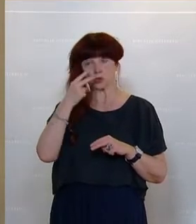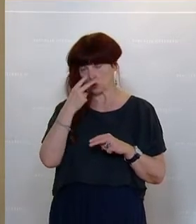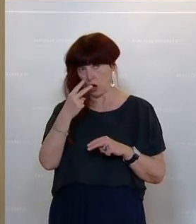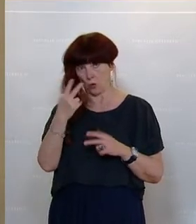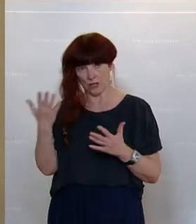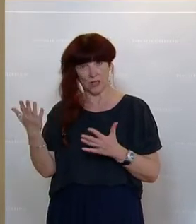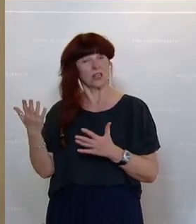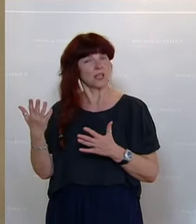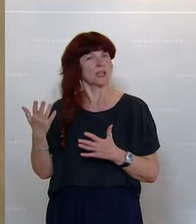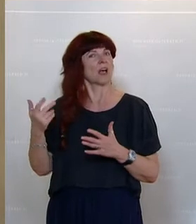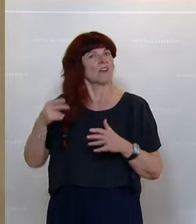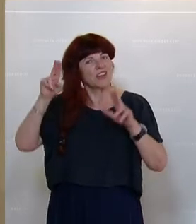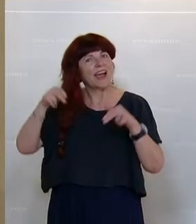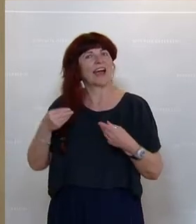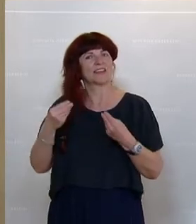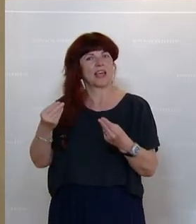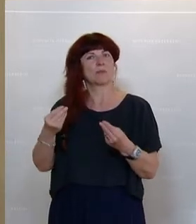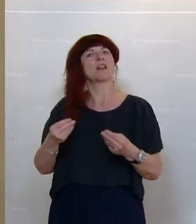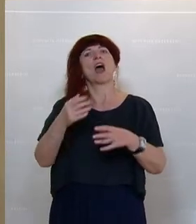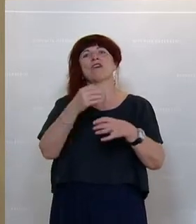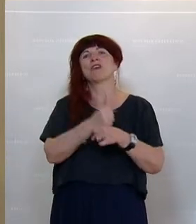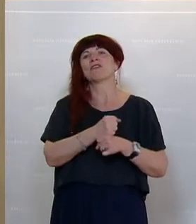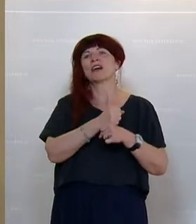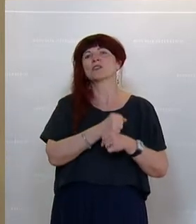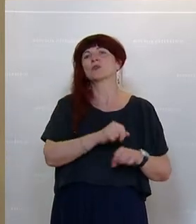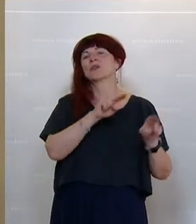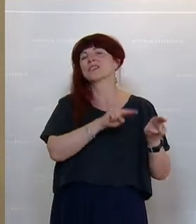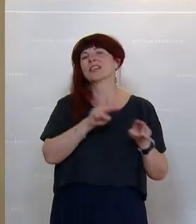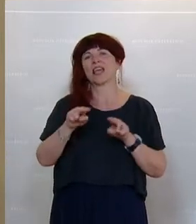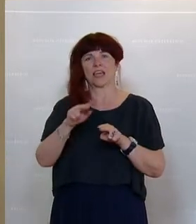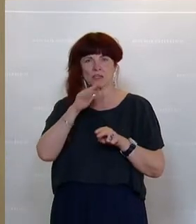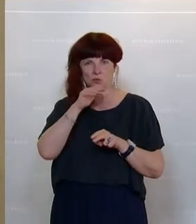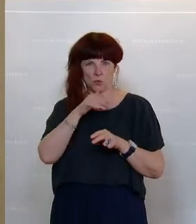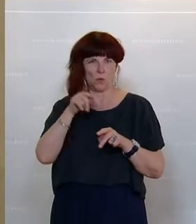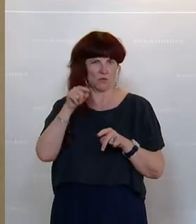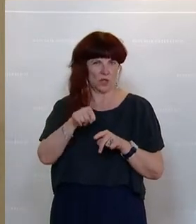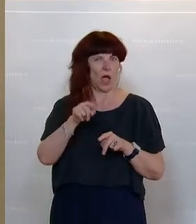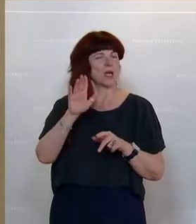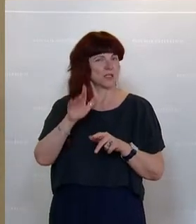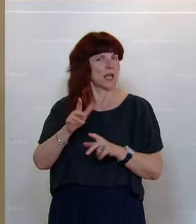Verfassungsgerichtshof im Auftrag zu erfüllen, dass hier ein Rechtsbuch vorliegt, weise ich zurück.